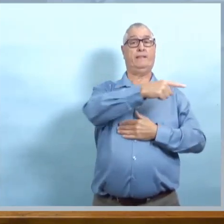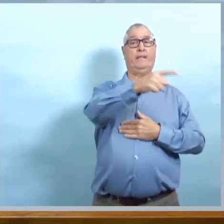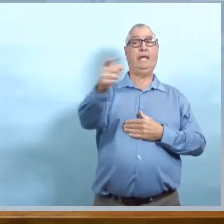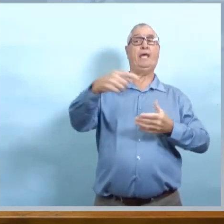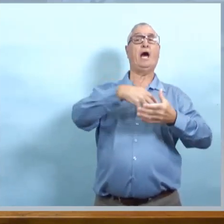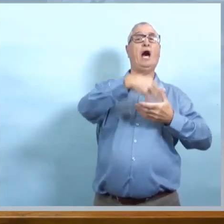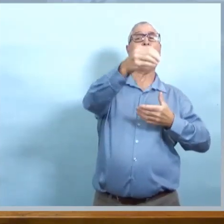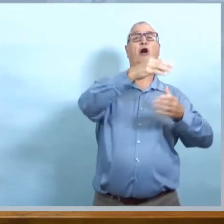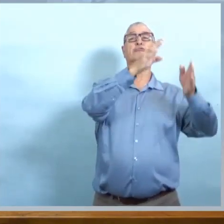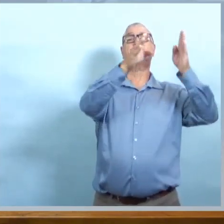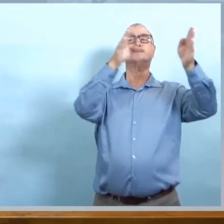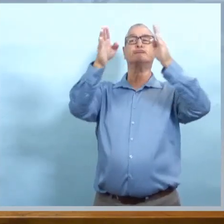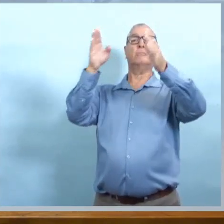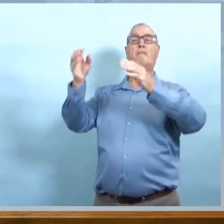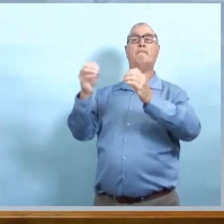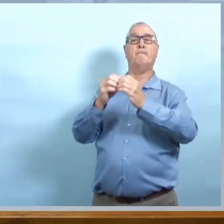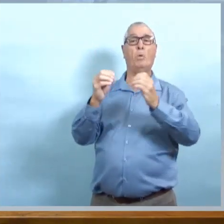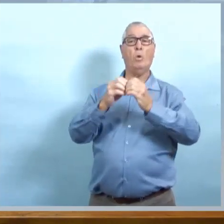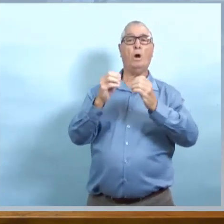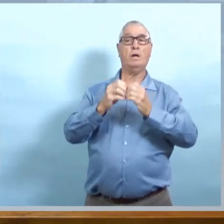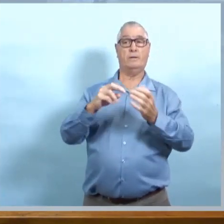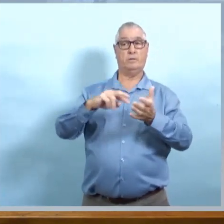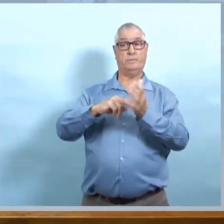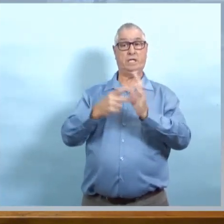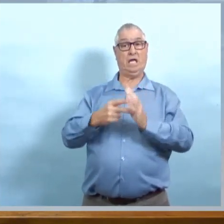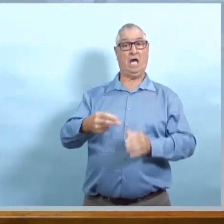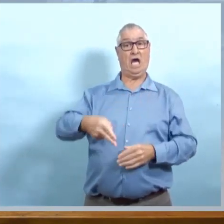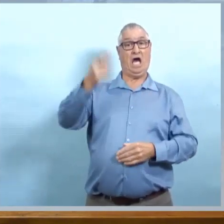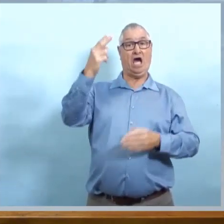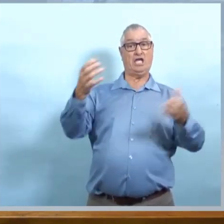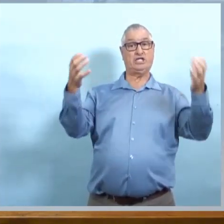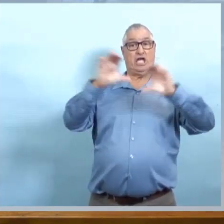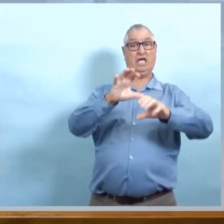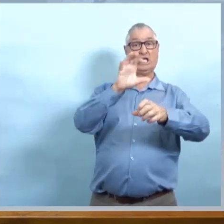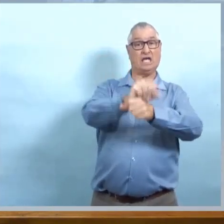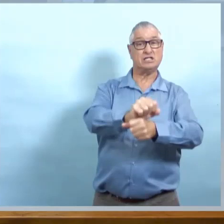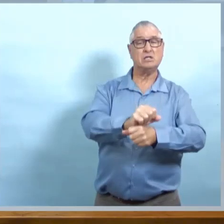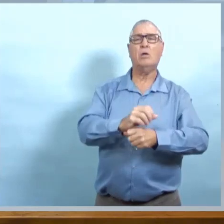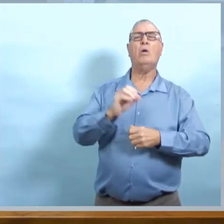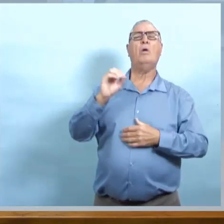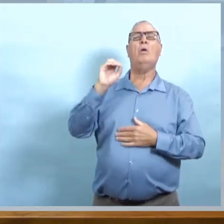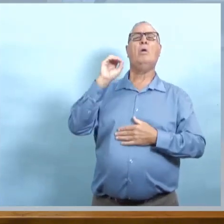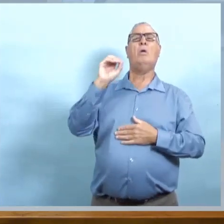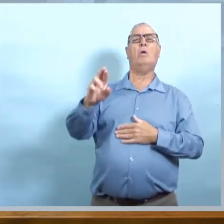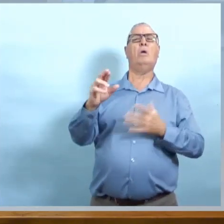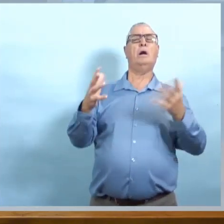avez parlé des gens qui allaient d'un bord à l'autre. Est-ce que